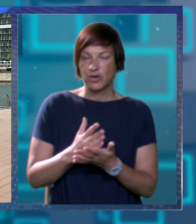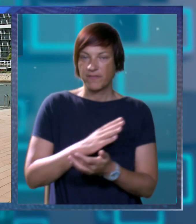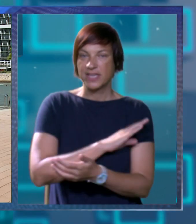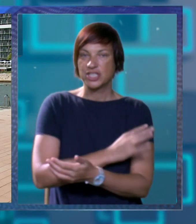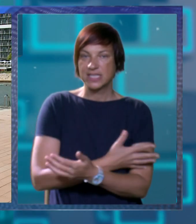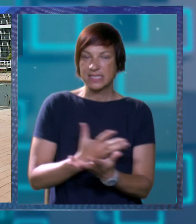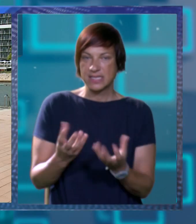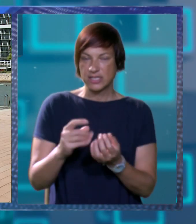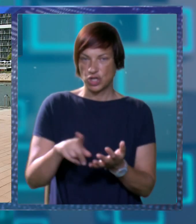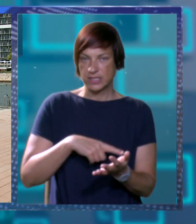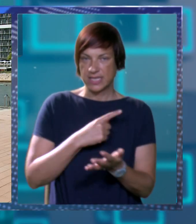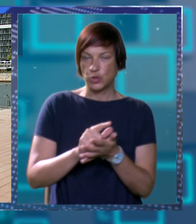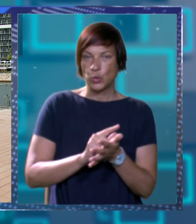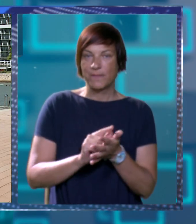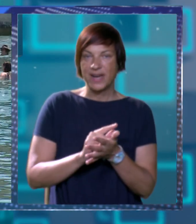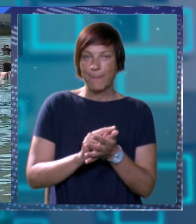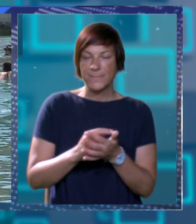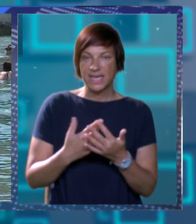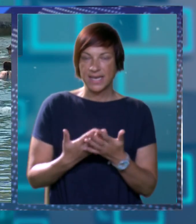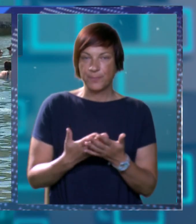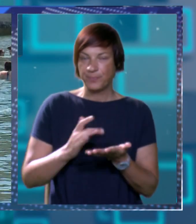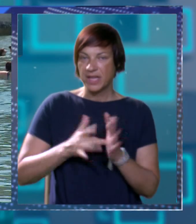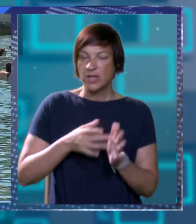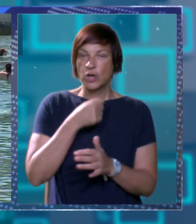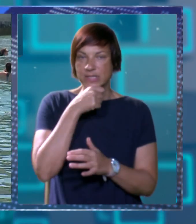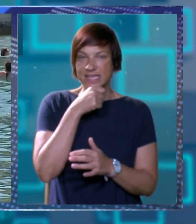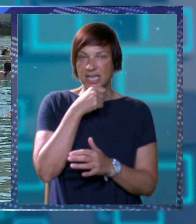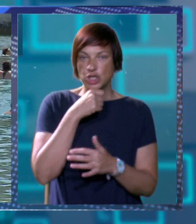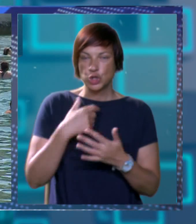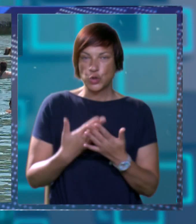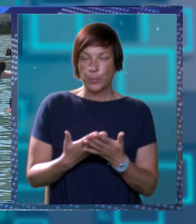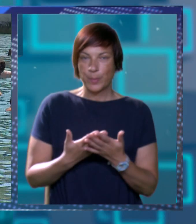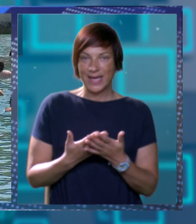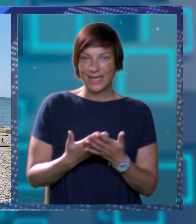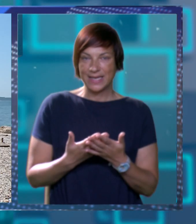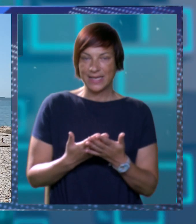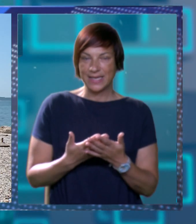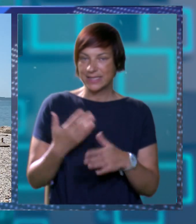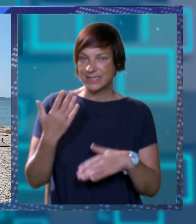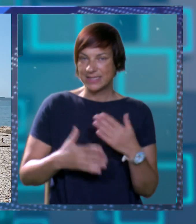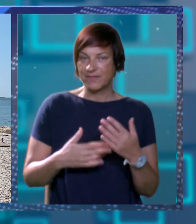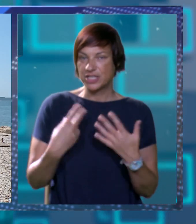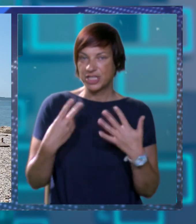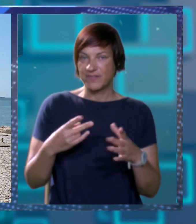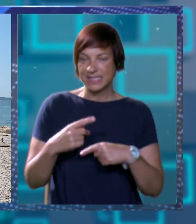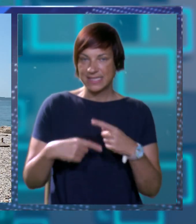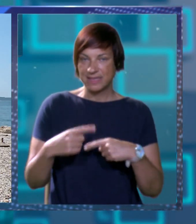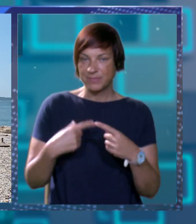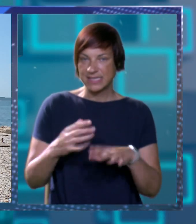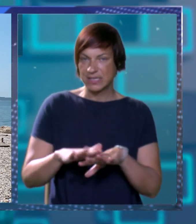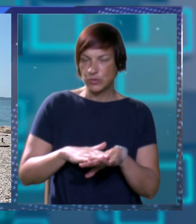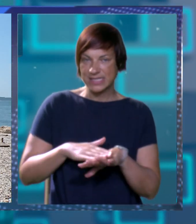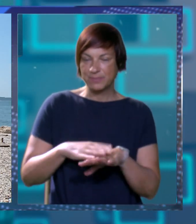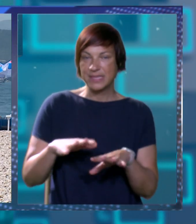nas nozi dosta dugo vremena. U cijeloj županiji je upravo zavrčao sedmi ciklus